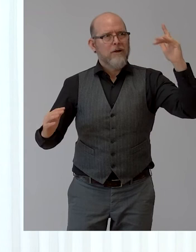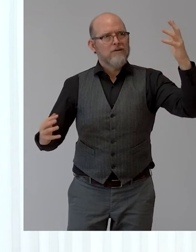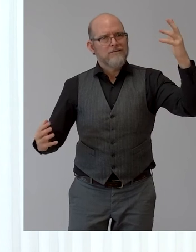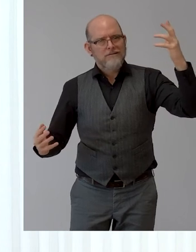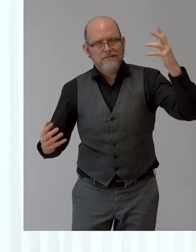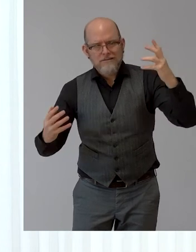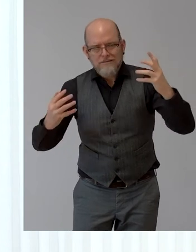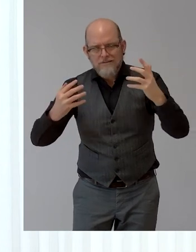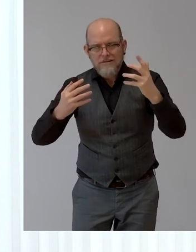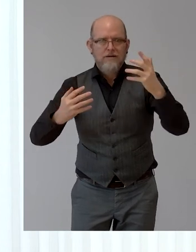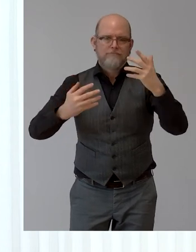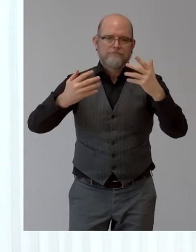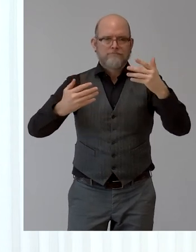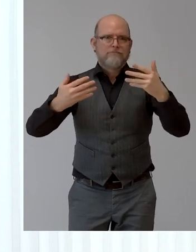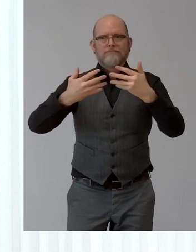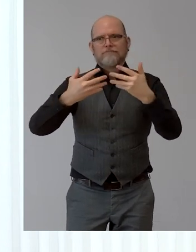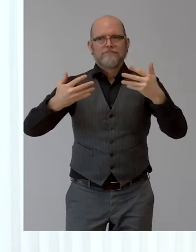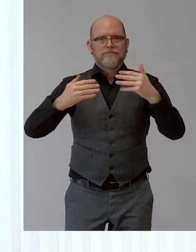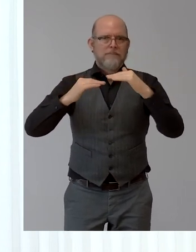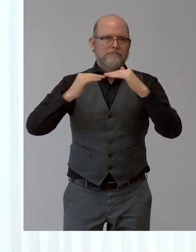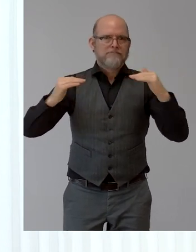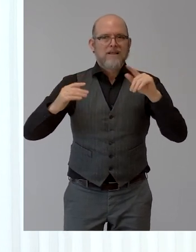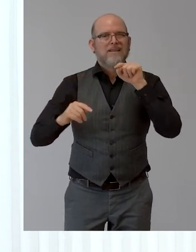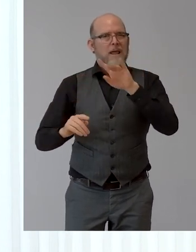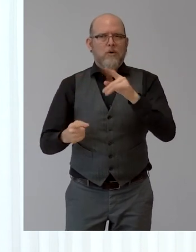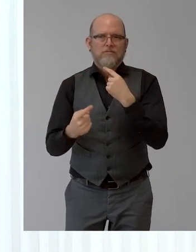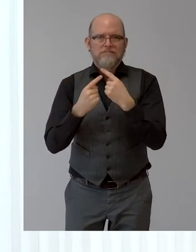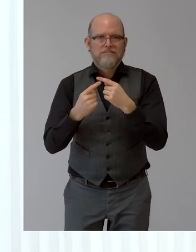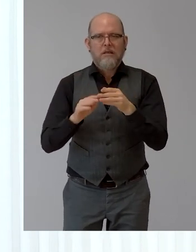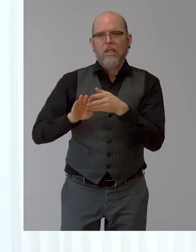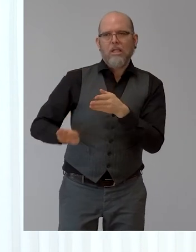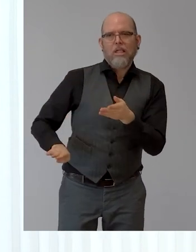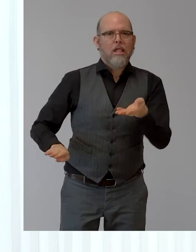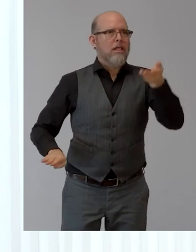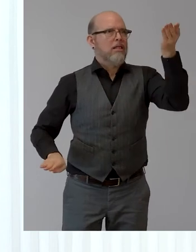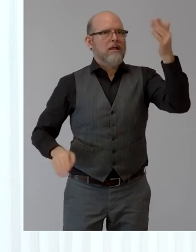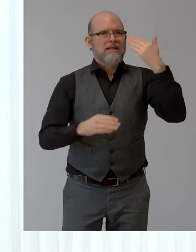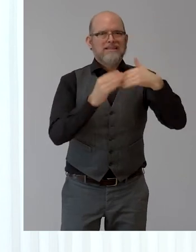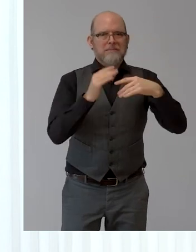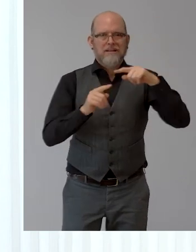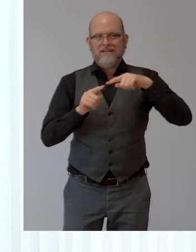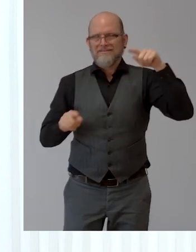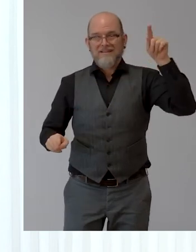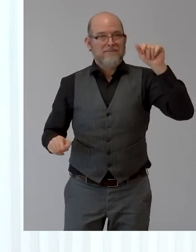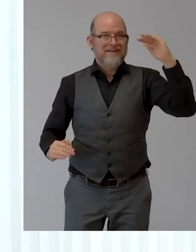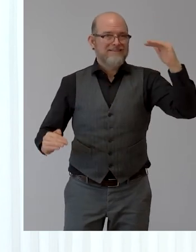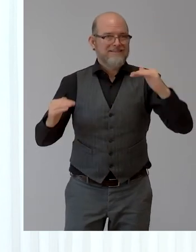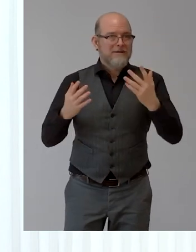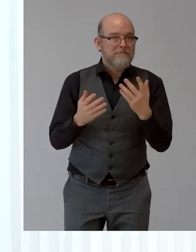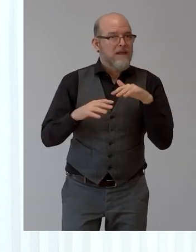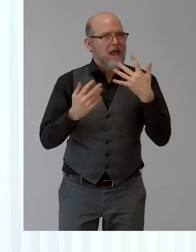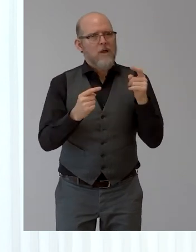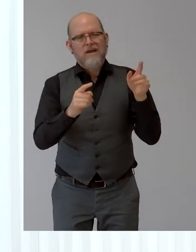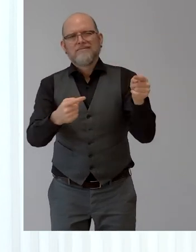I think this is one of the most important questions where we need answers, how we can drive this change from the leaders, from